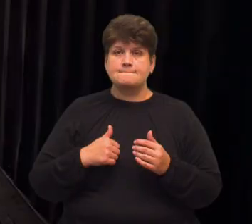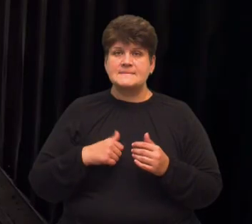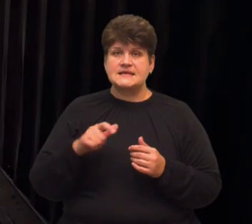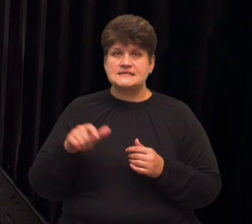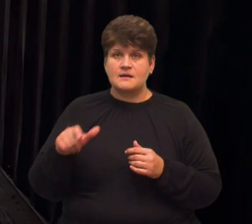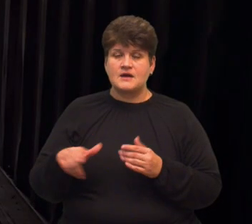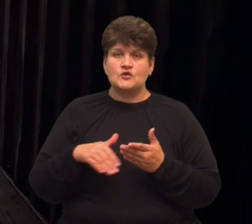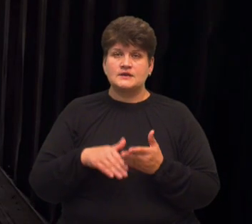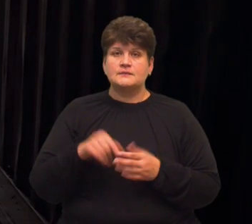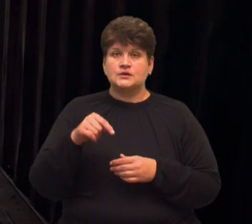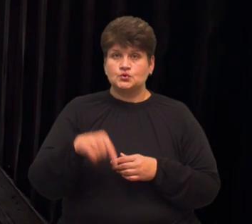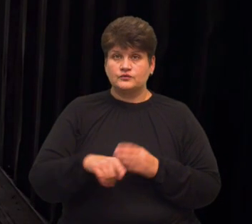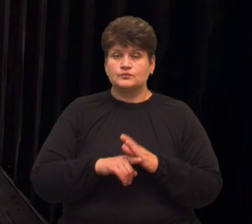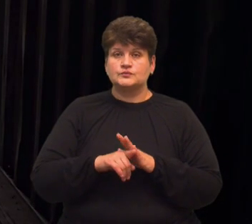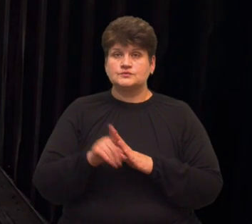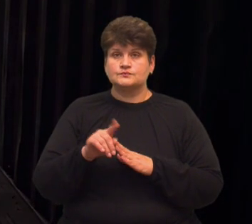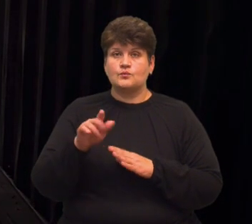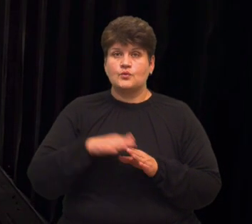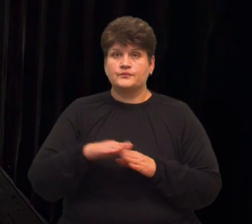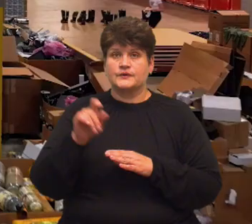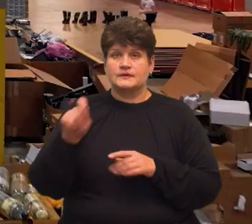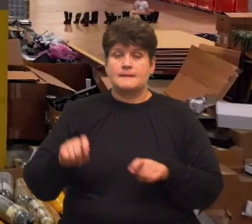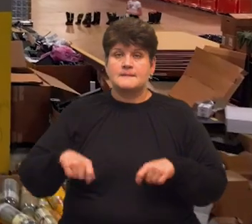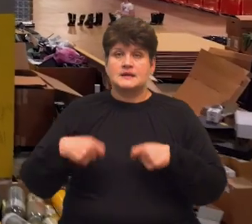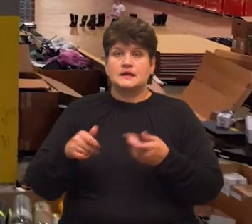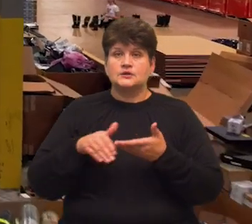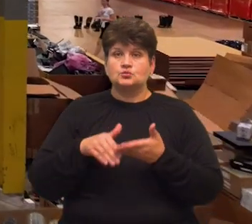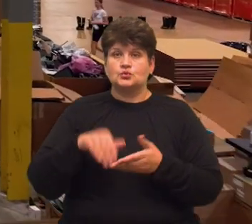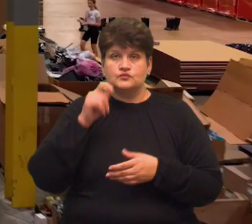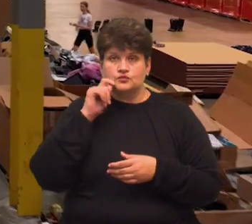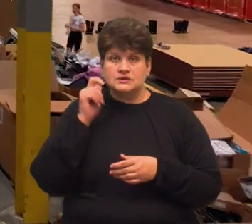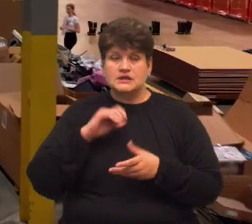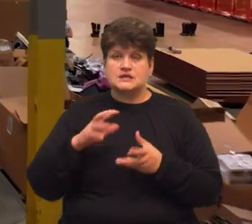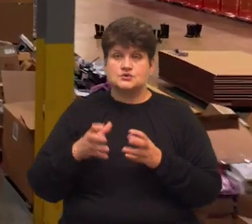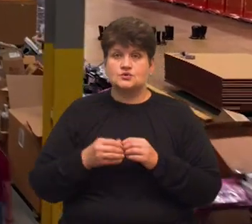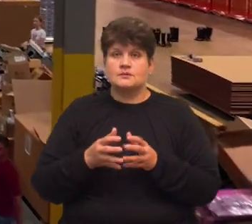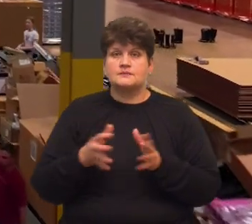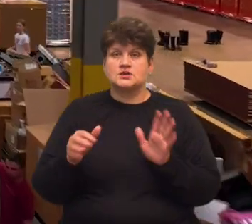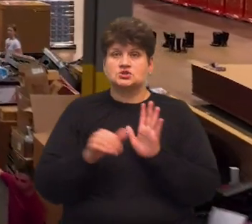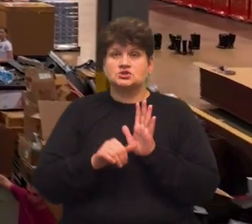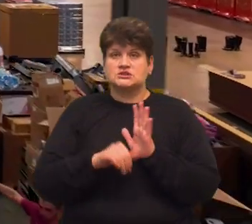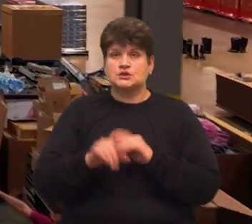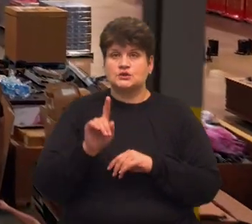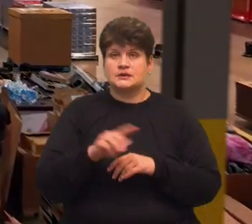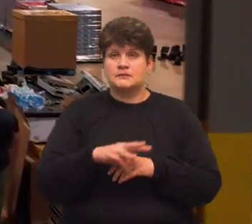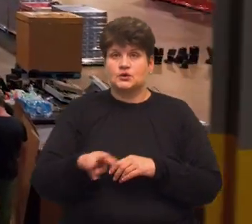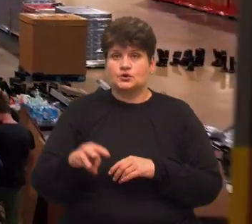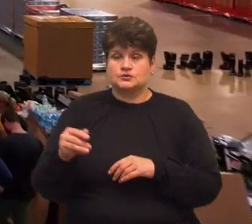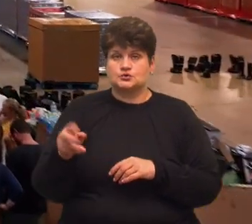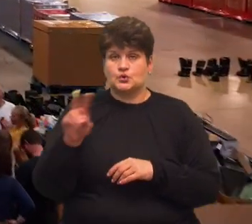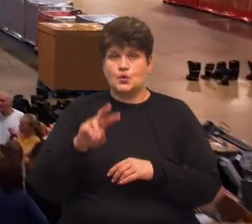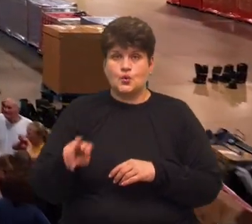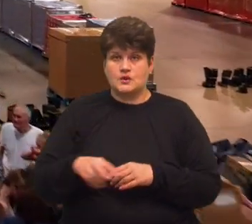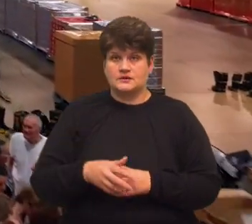тут. Від початку повномасштабної війни передали допомоги в Україну на суму більше ніж 61 мільйон доларів, каже Роман